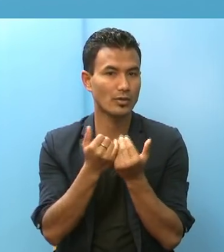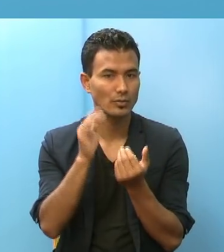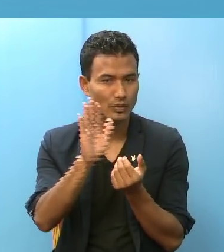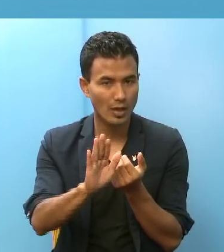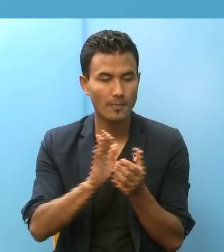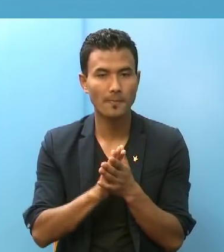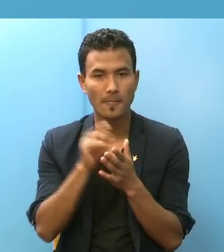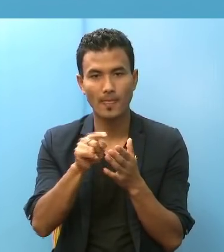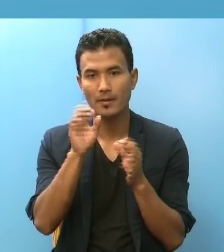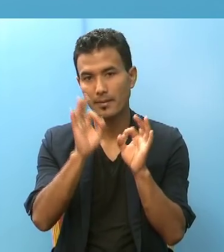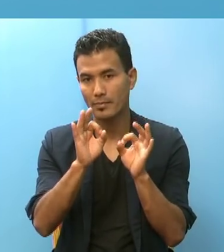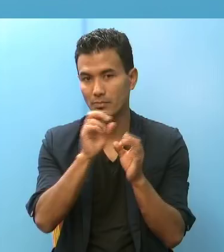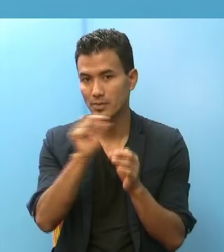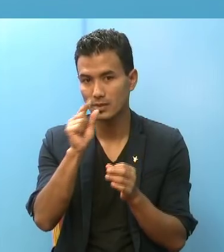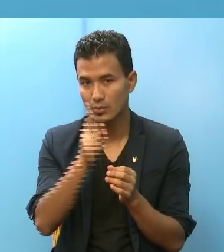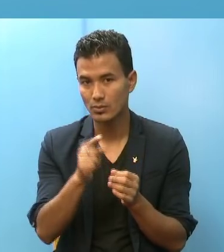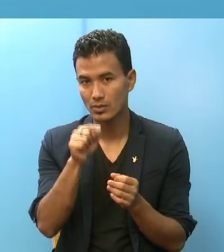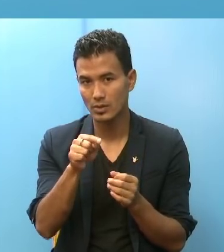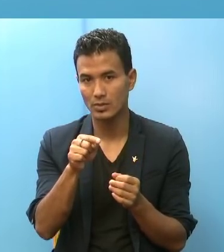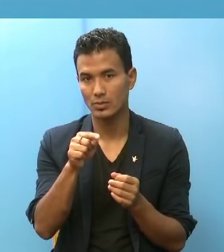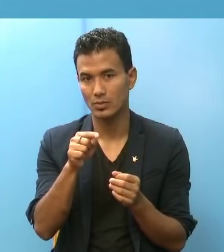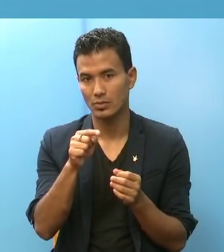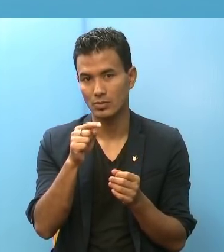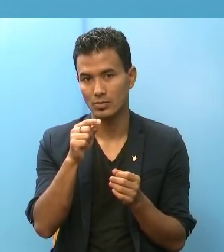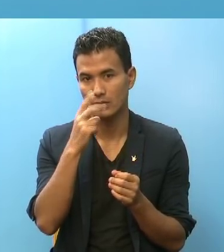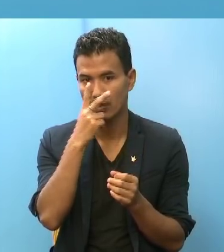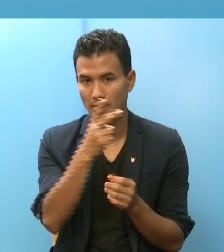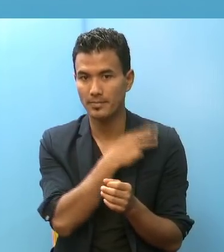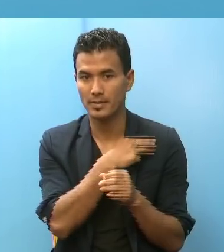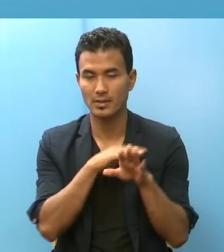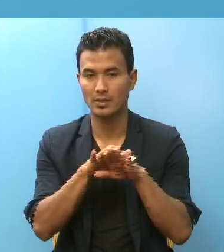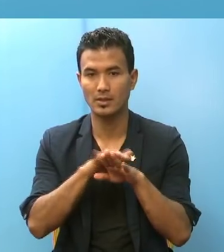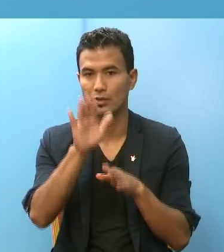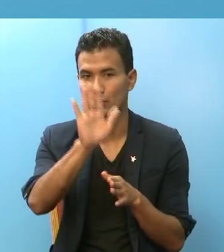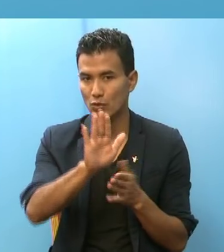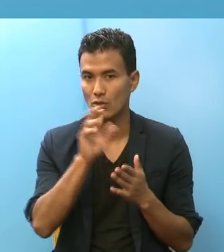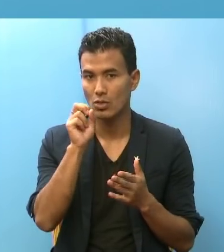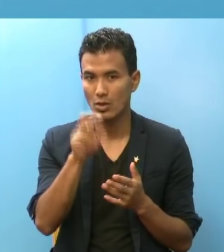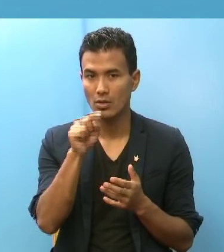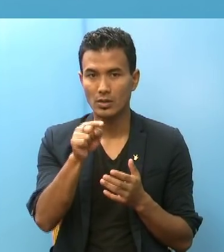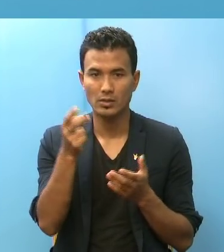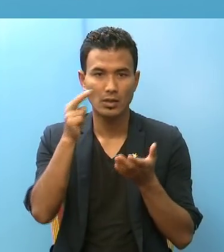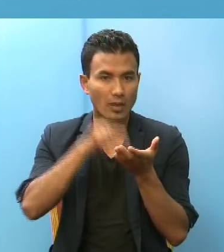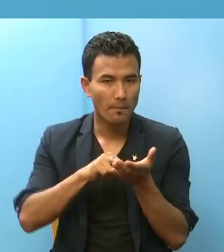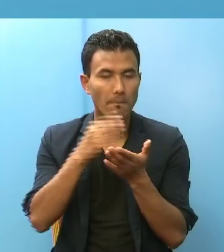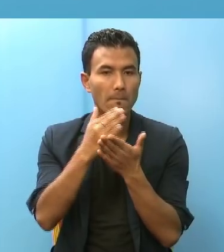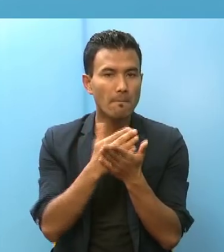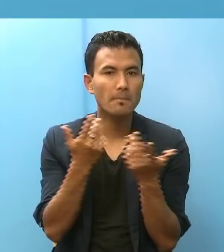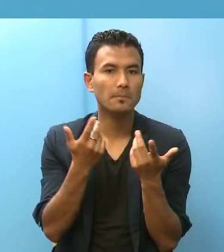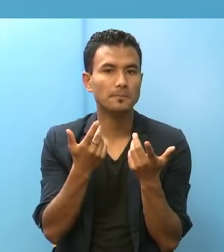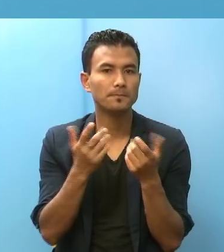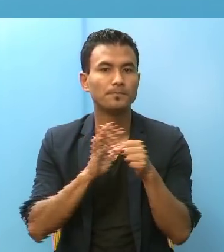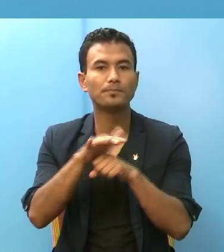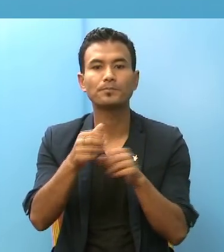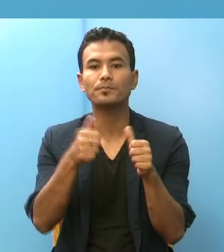त्यों एकदम राम्रों कुरा होए इसको विवस्तापनी निकाई बडी छा तरह यहला अज्या कसरी अजे